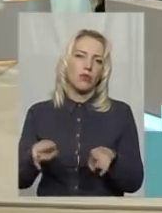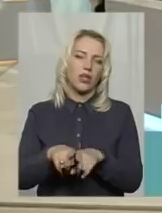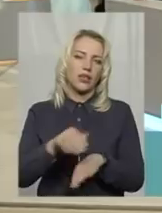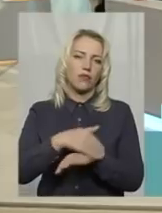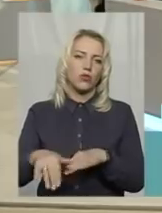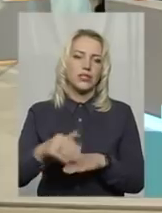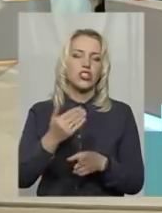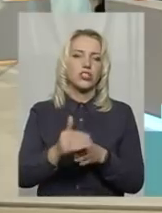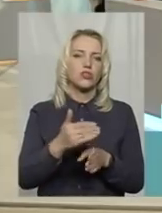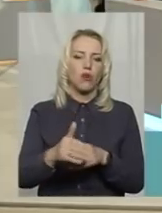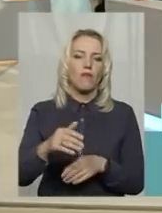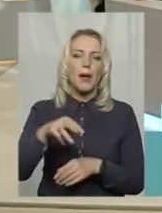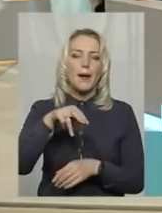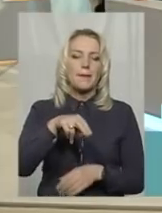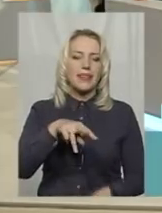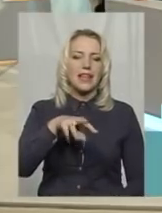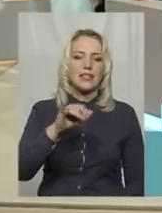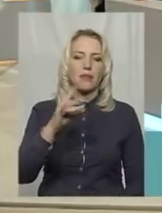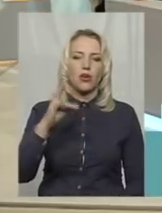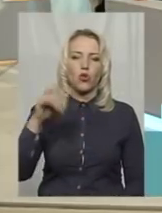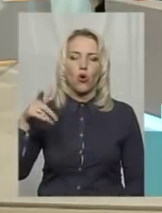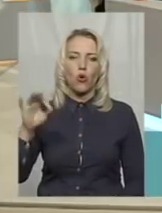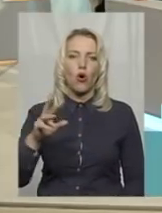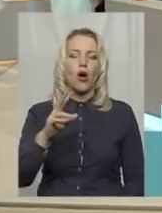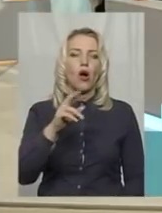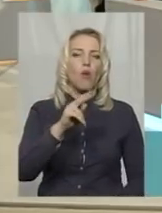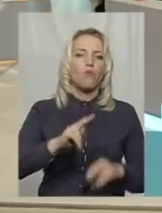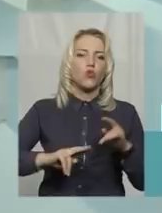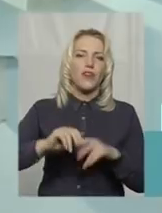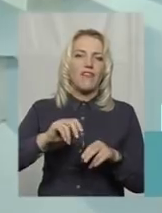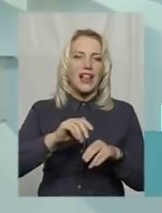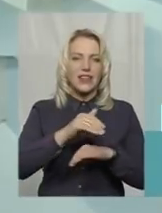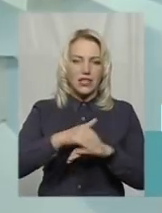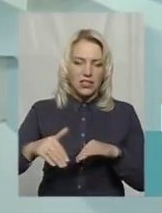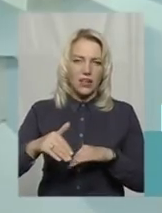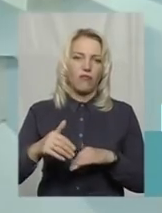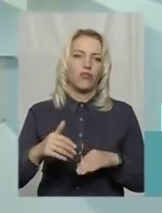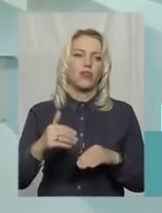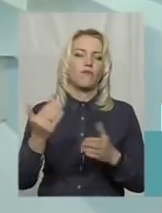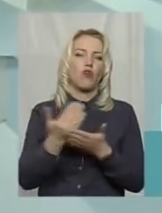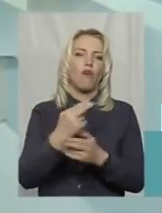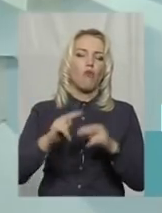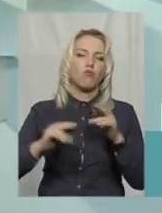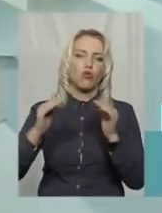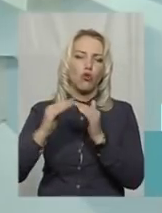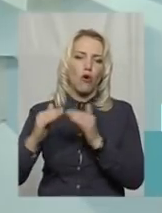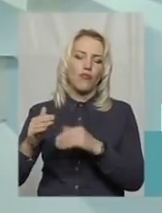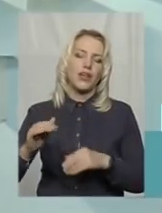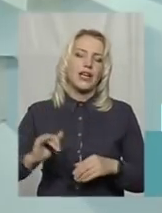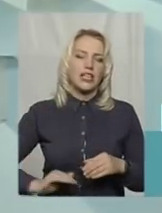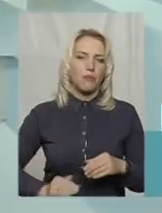панасамірного, будівельників, новобудови, частково приватний сектор.